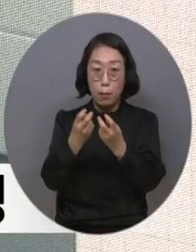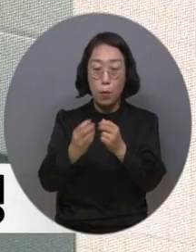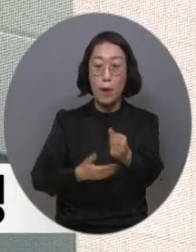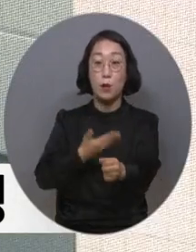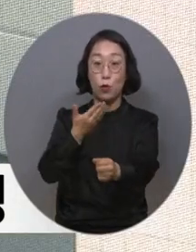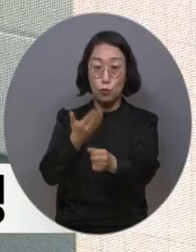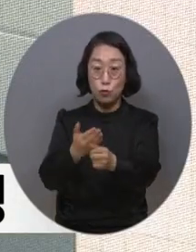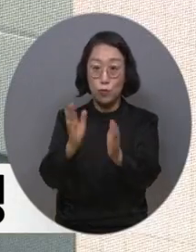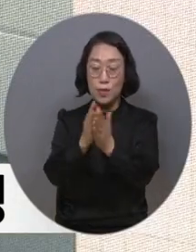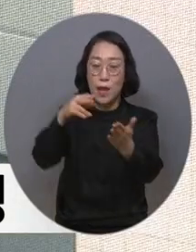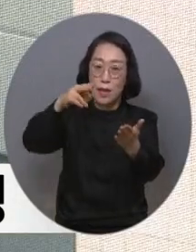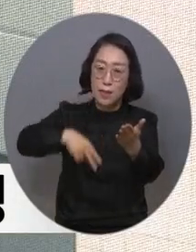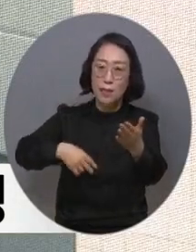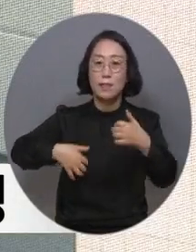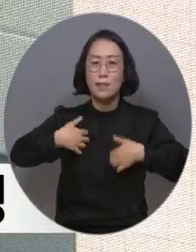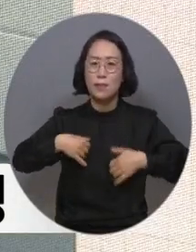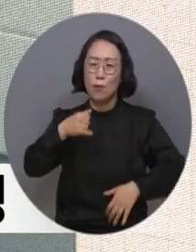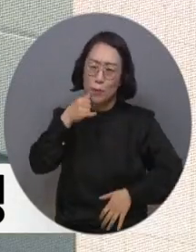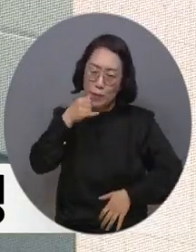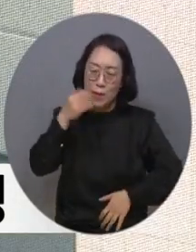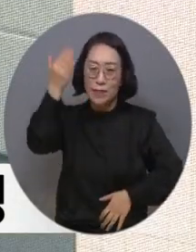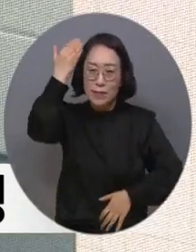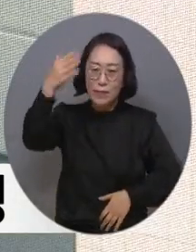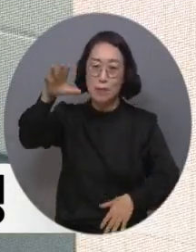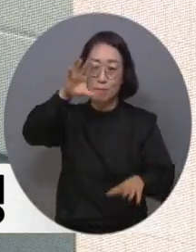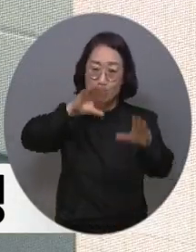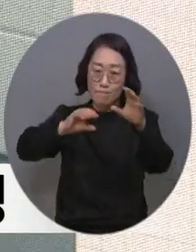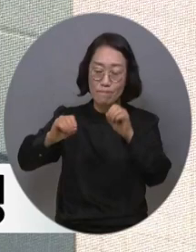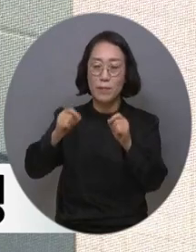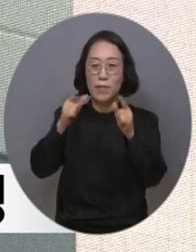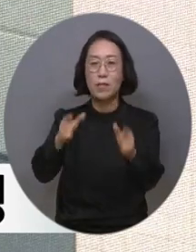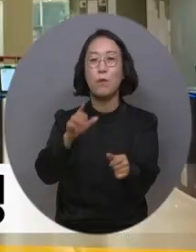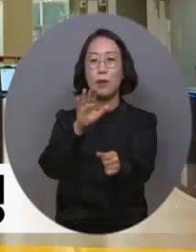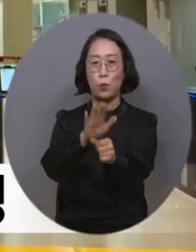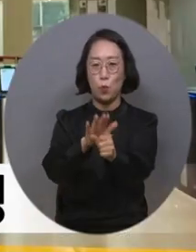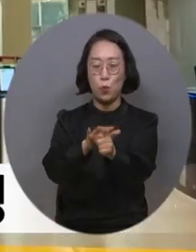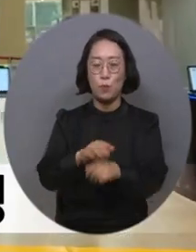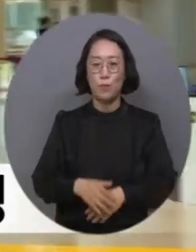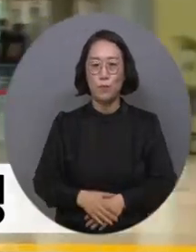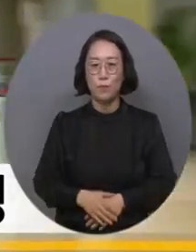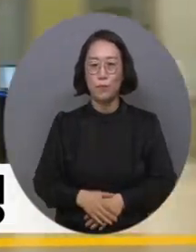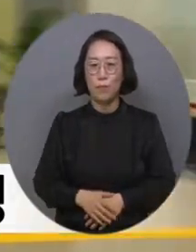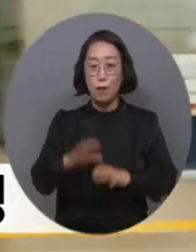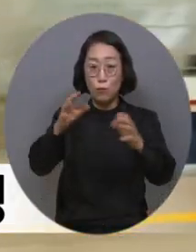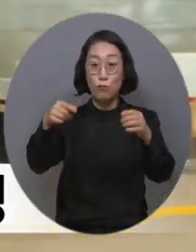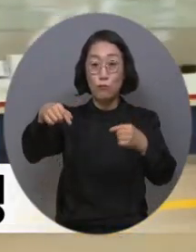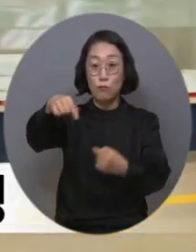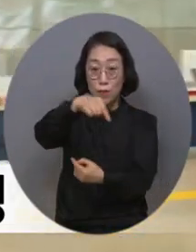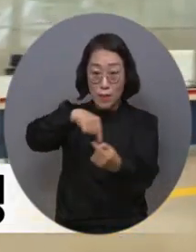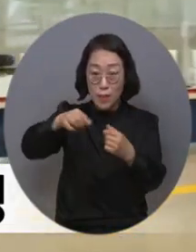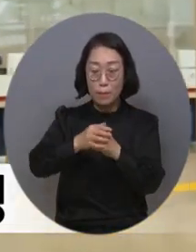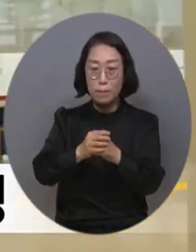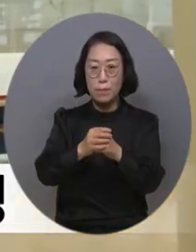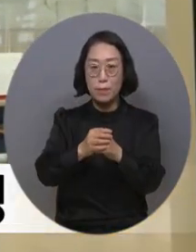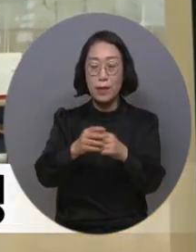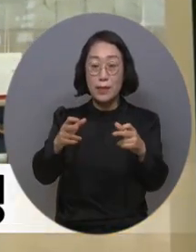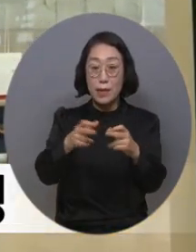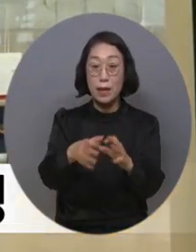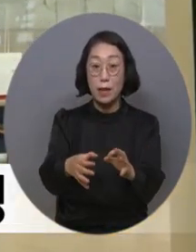책읽는 즐거움과 지식을 습득할 수 있는 기회를 제공합니다. 국립장애인도서관 관계자는